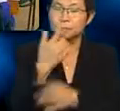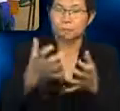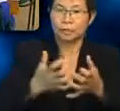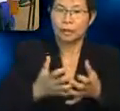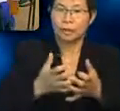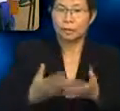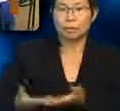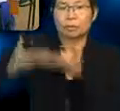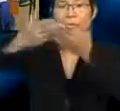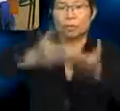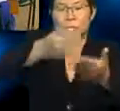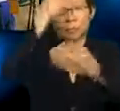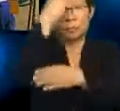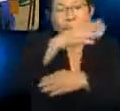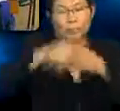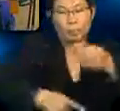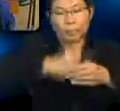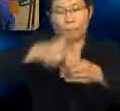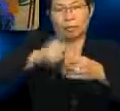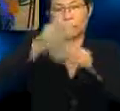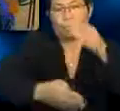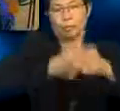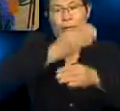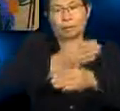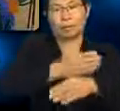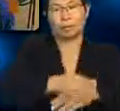membentangkan maklumat mengenai bumi?